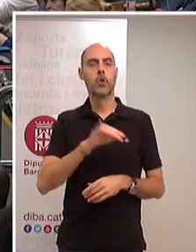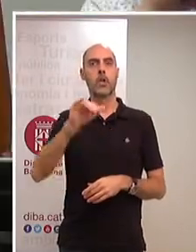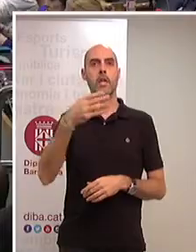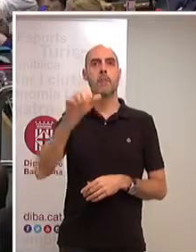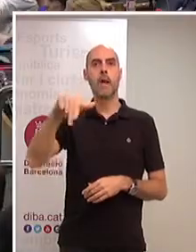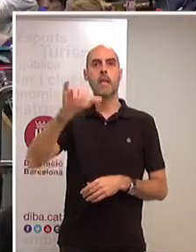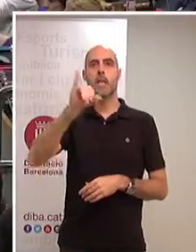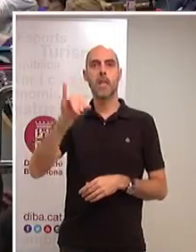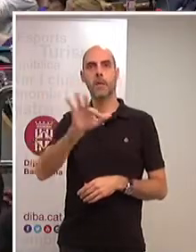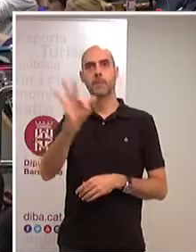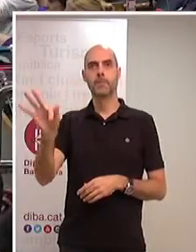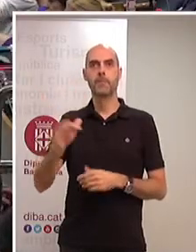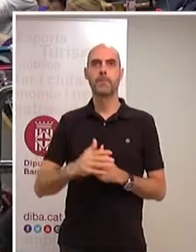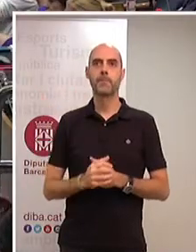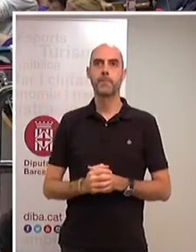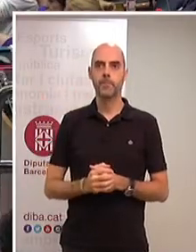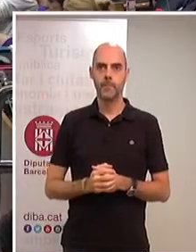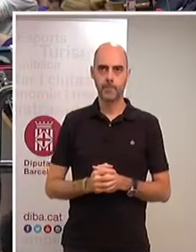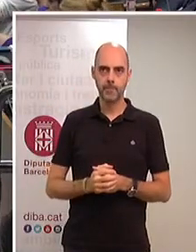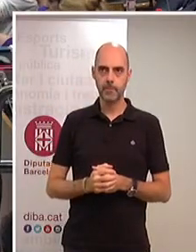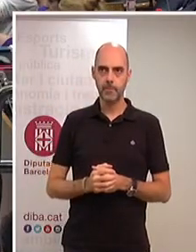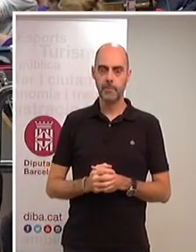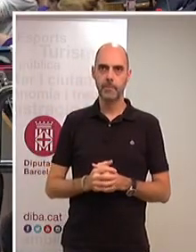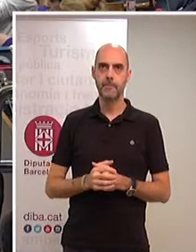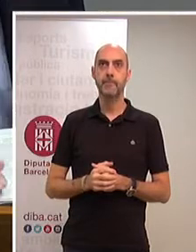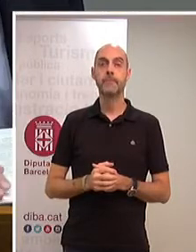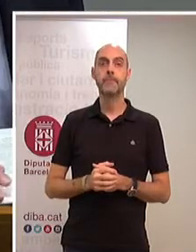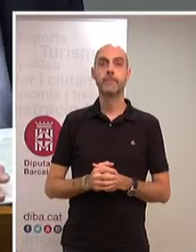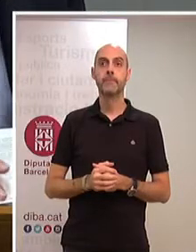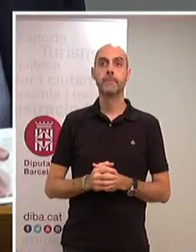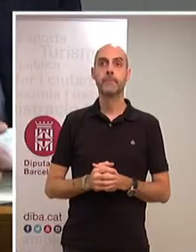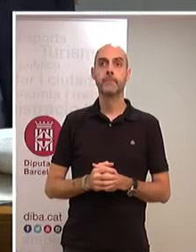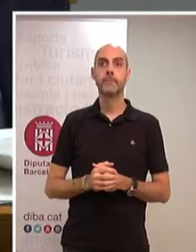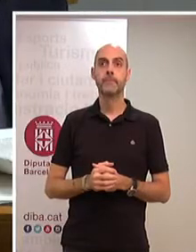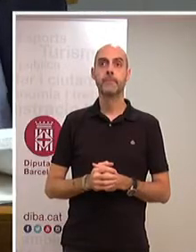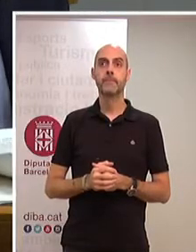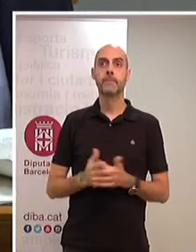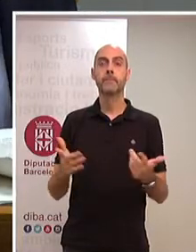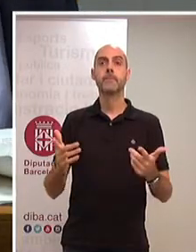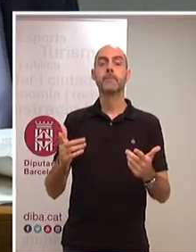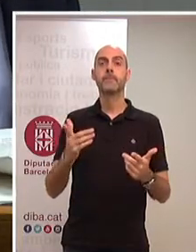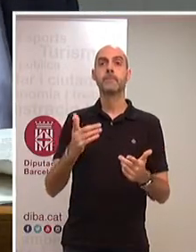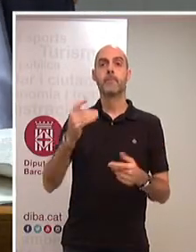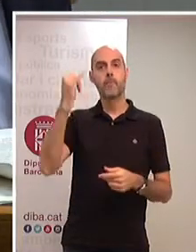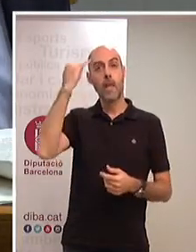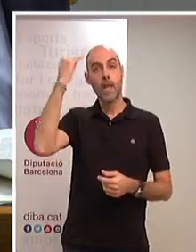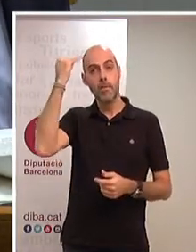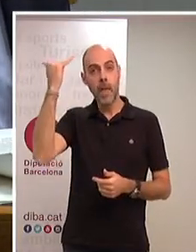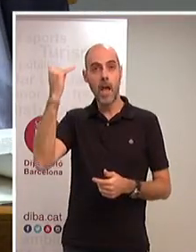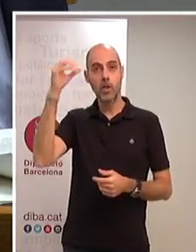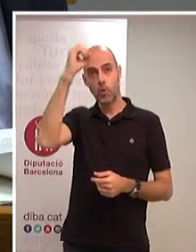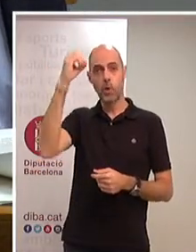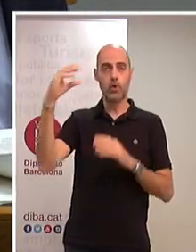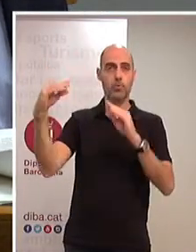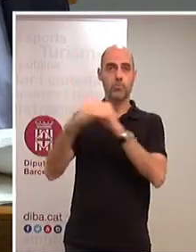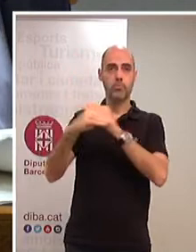Té la paraula. Gràcies, senyora presidenta. Des de la diferència ideològica que ens separa, volem agrair-li